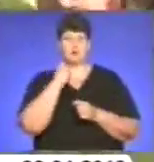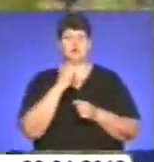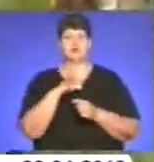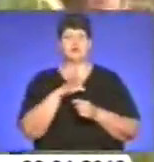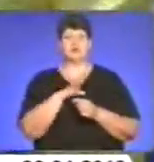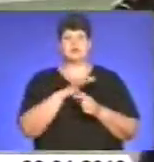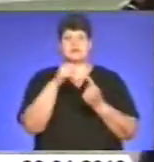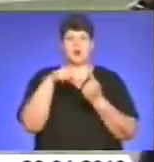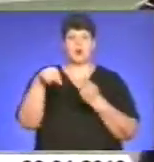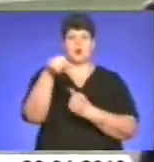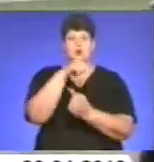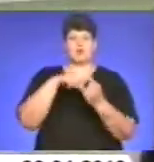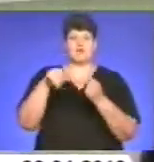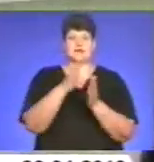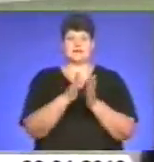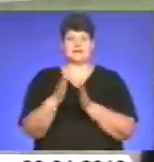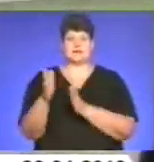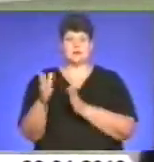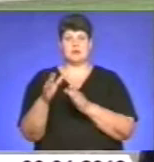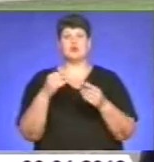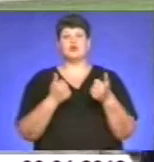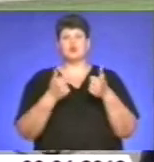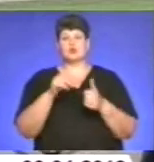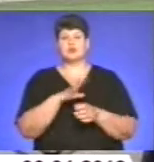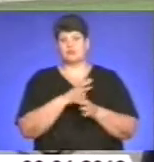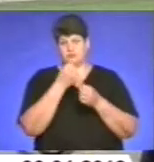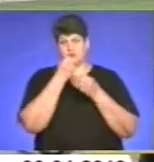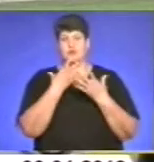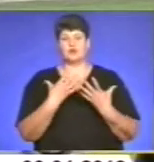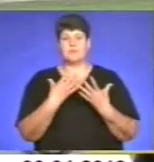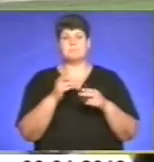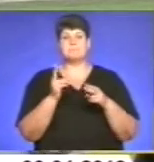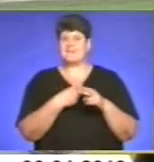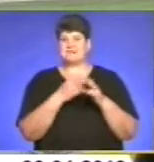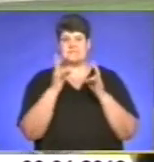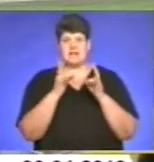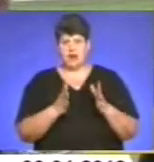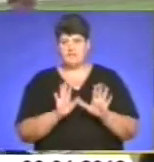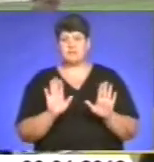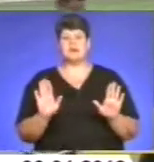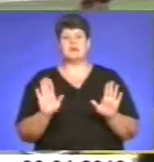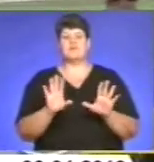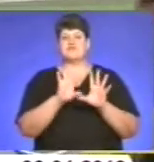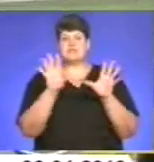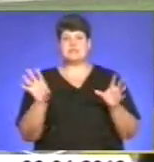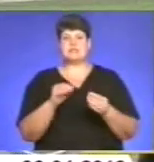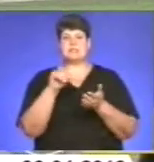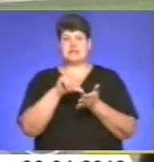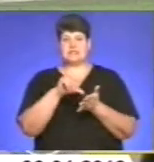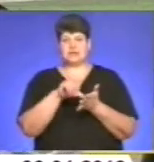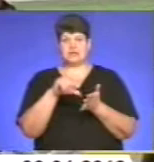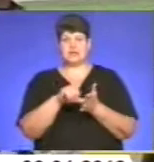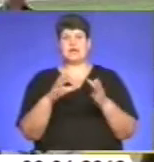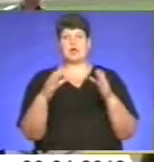коловою системою. Турнір пройшов на хорошому рівні, я рахую, без травм. Всі представники команд